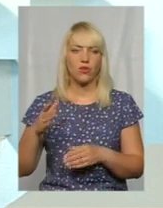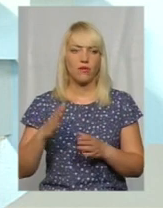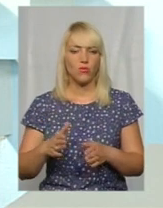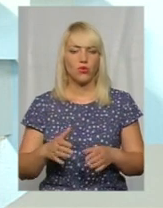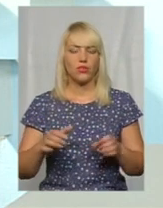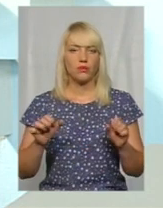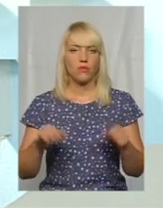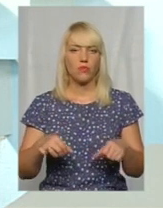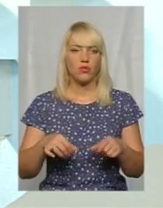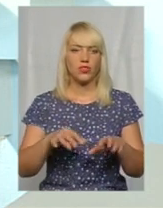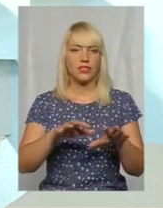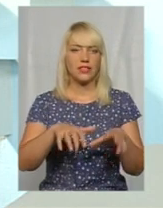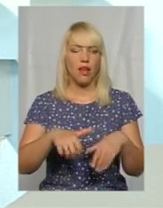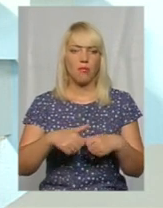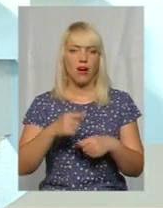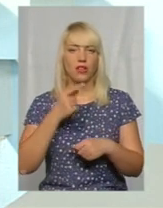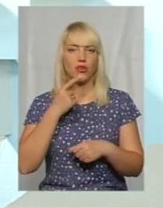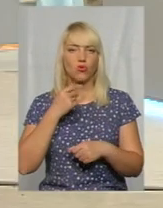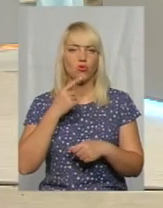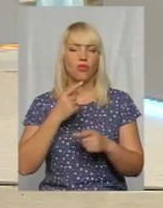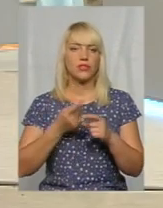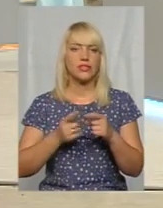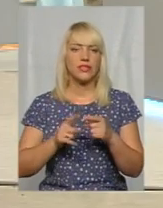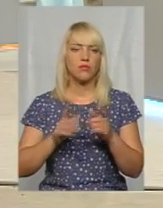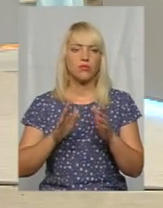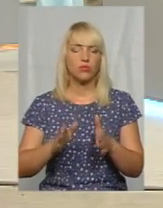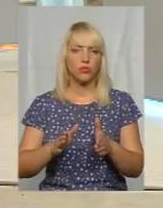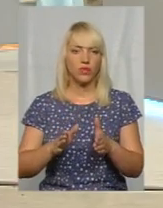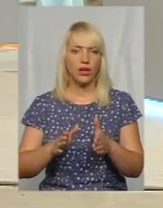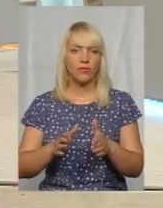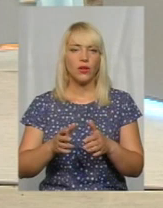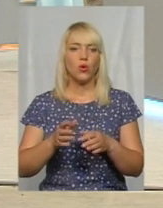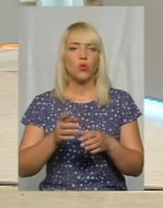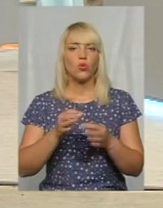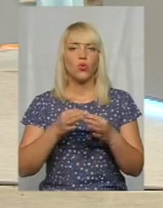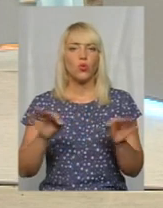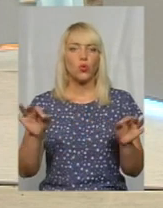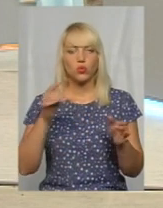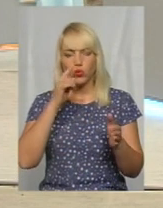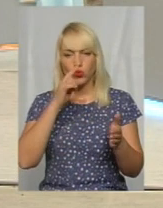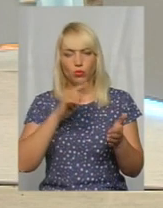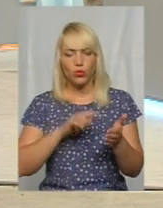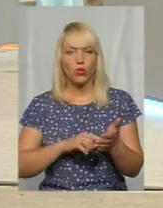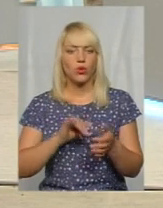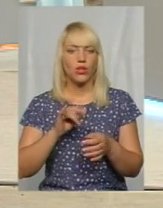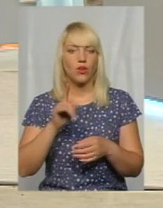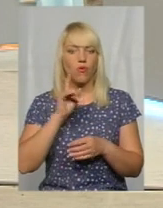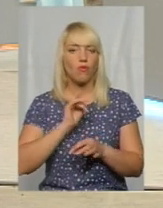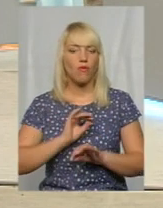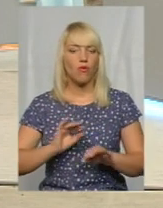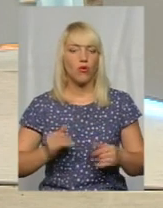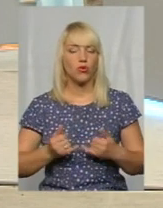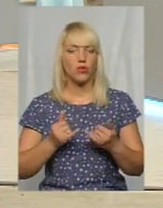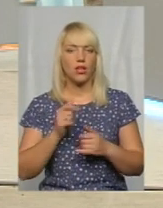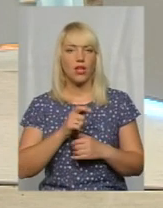спроможні забрати кров. Це досить буде доступно і комфортно для жителів, для